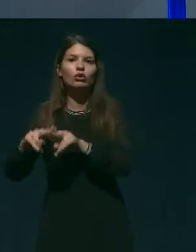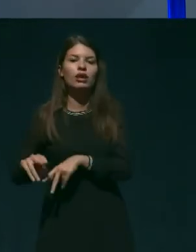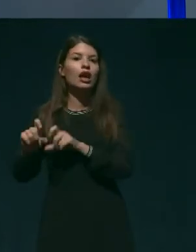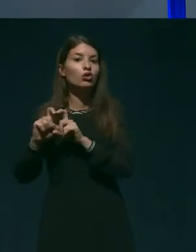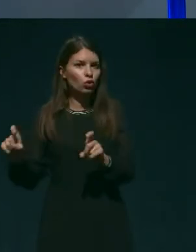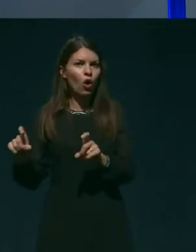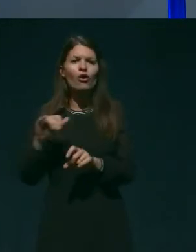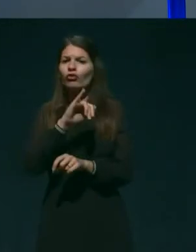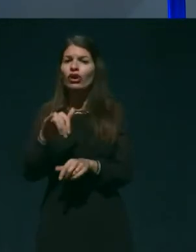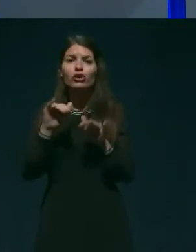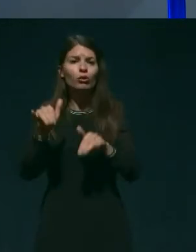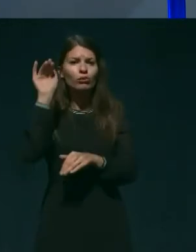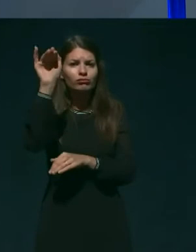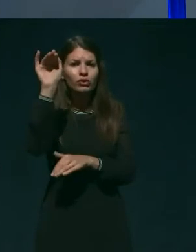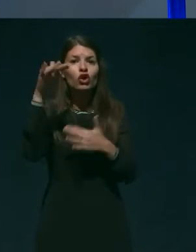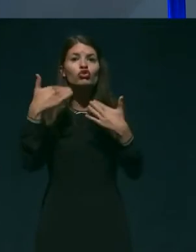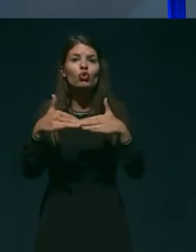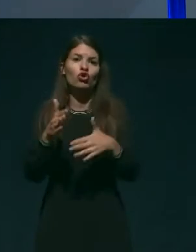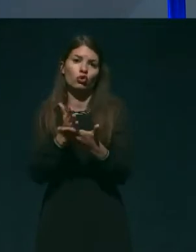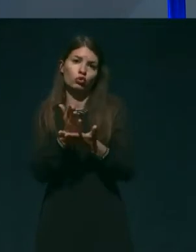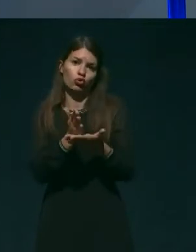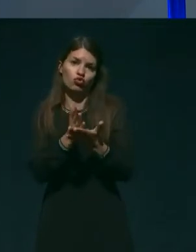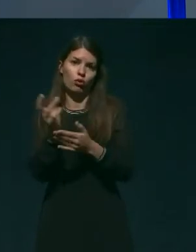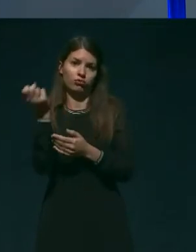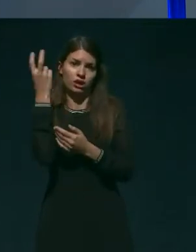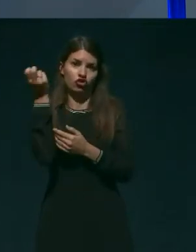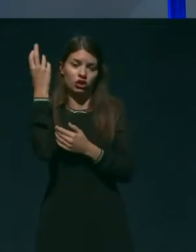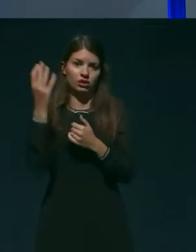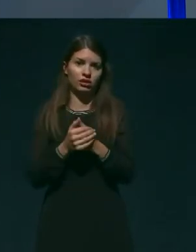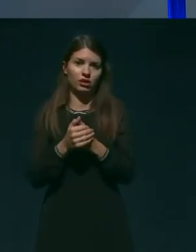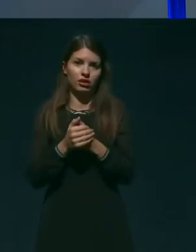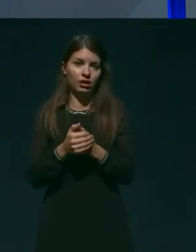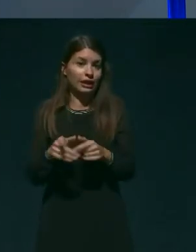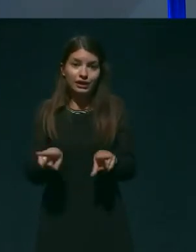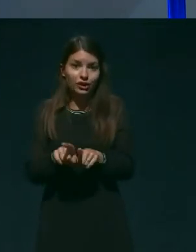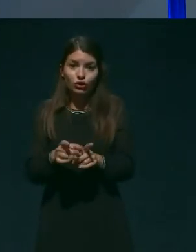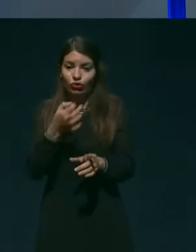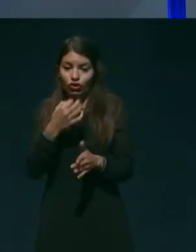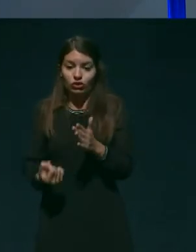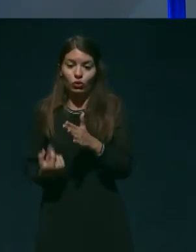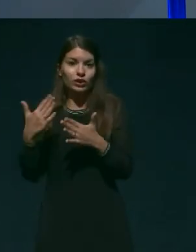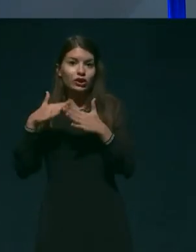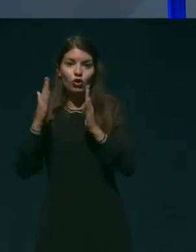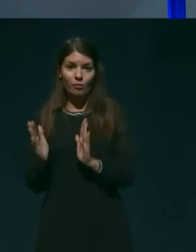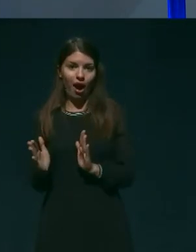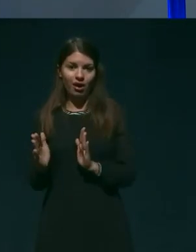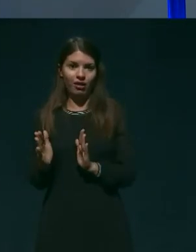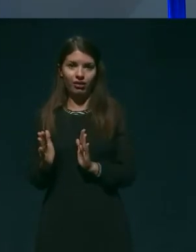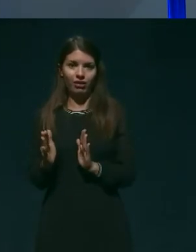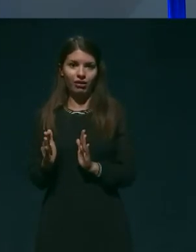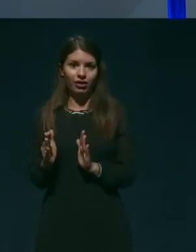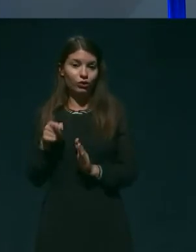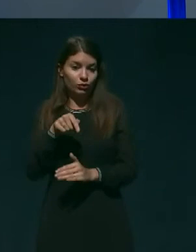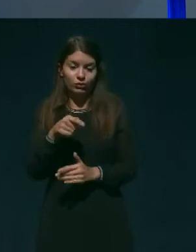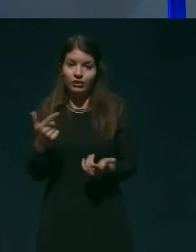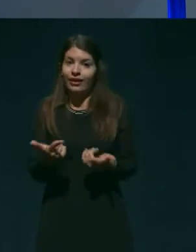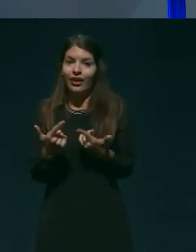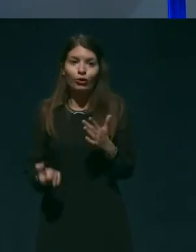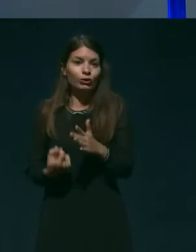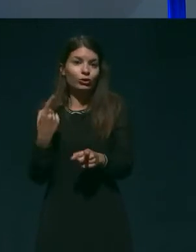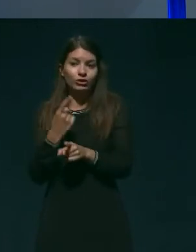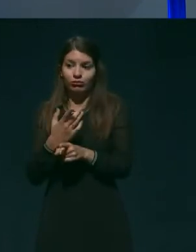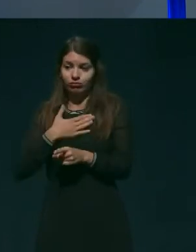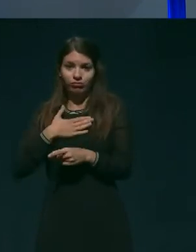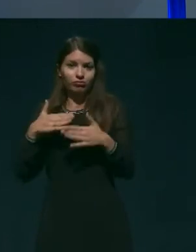kliče urgentno službo, tako, kot jo kličejo tudi od doma, tako isto poslapšanje se ti lahko zgodi tudi doma.